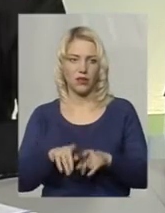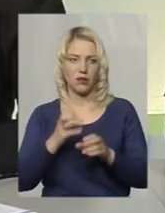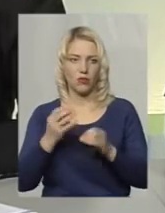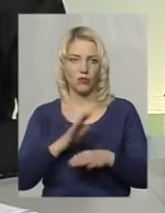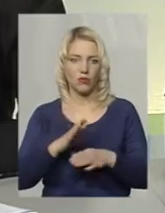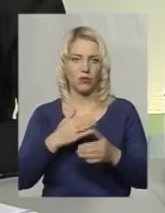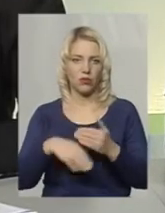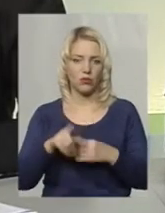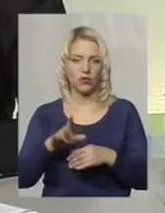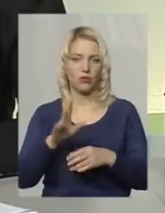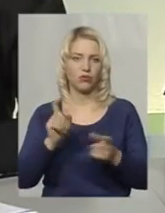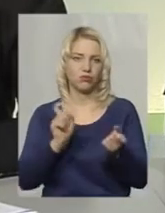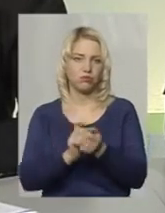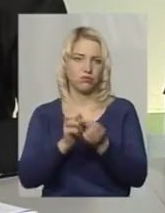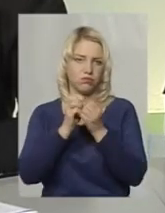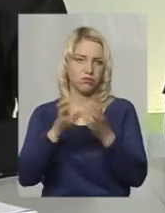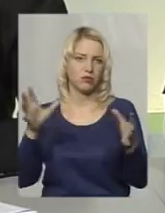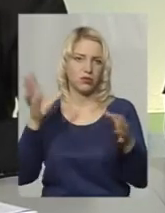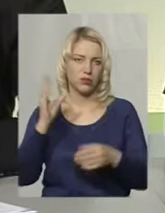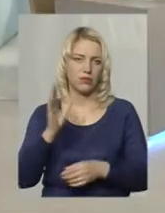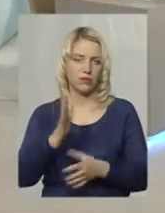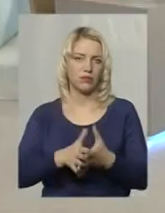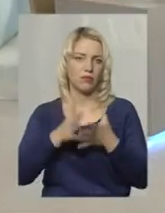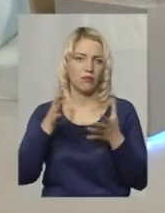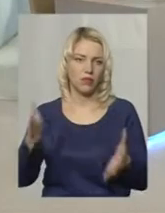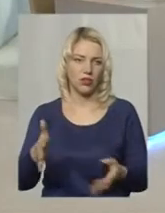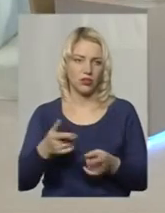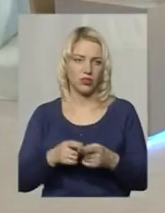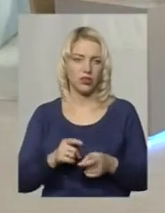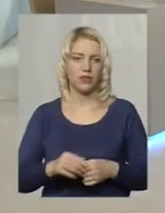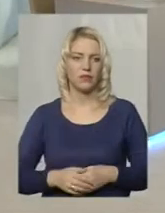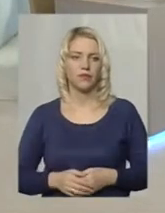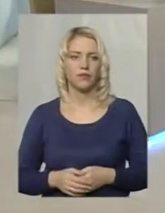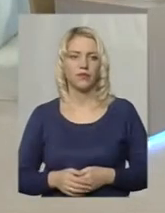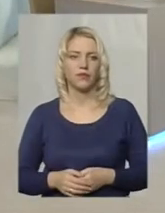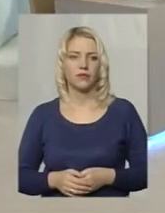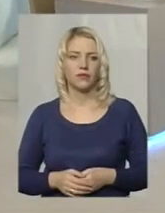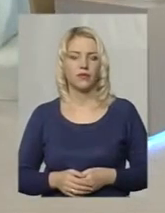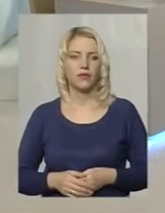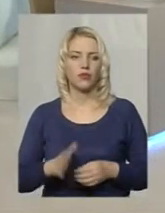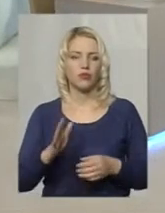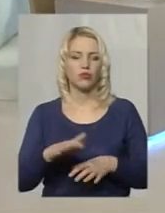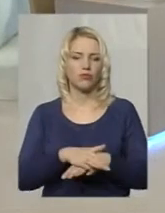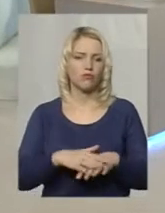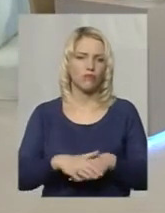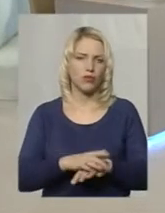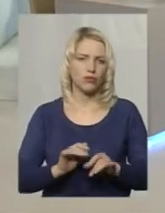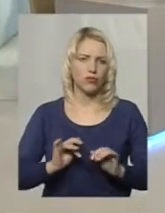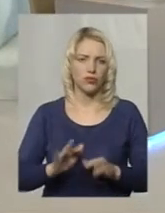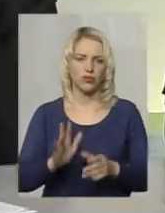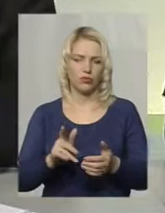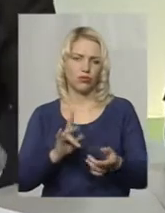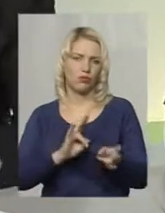Вони далі почнуть розвивати цей конфлікт. Тобто, тільки вони ще обозляться на словах? Так, це тільки почне. Можливі масові бійки, можливі десь якісь